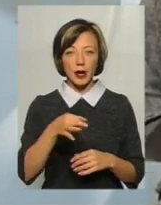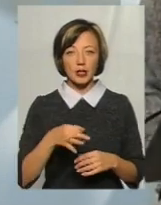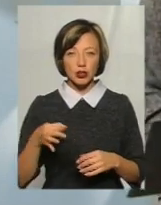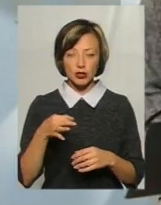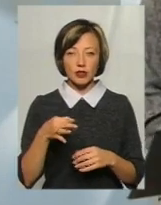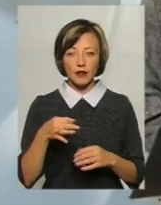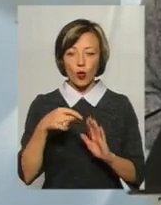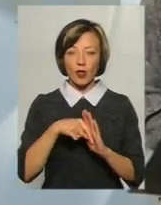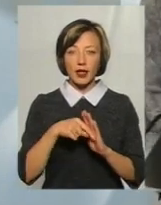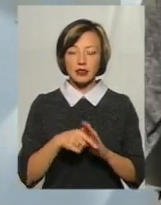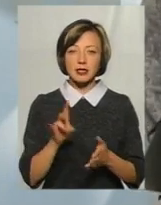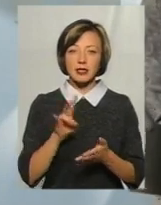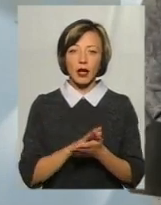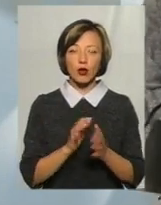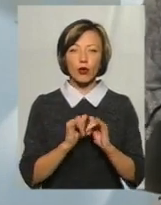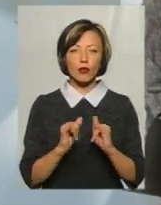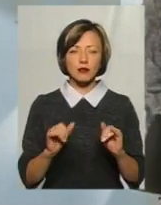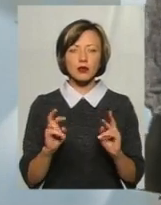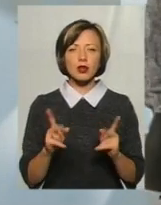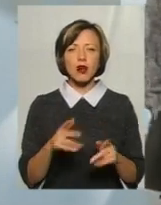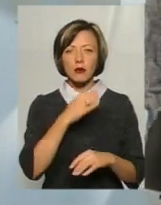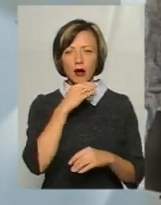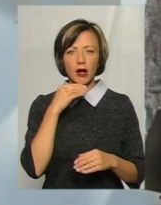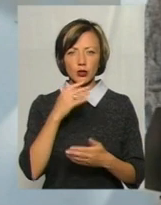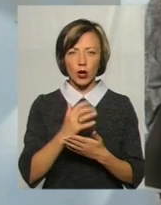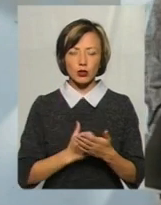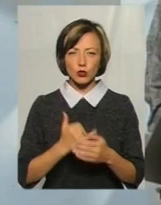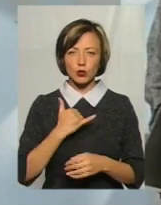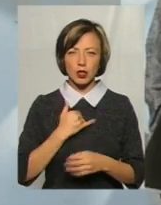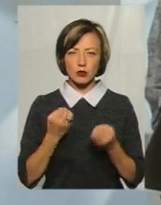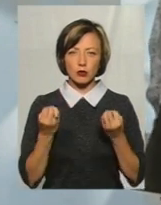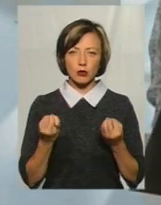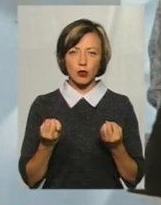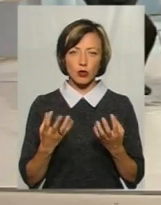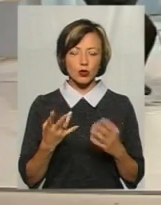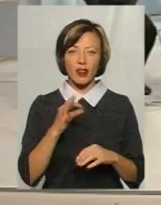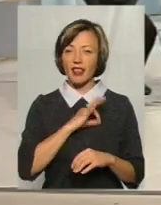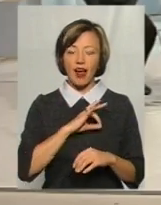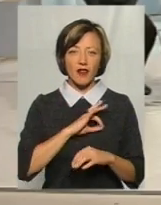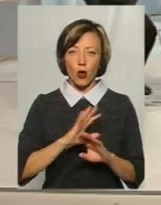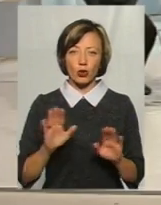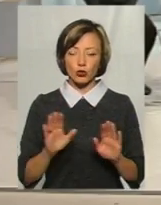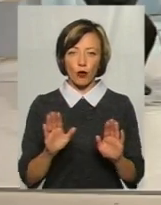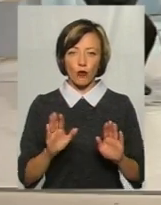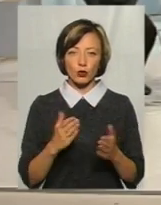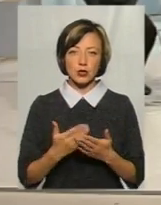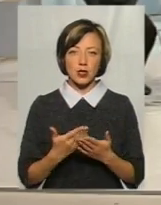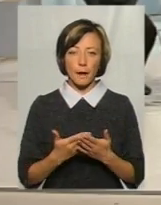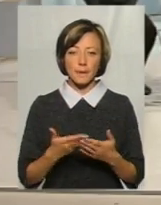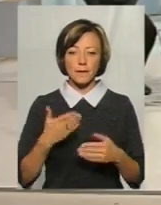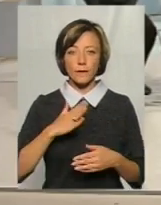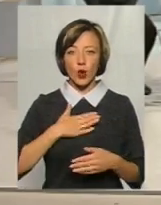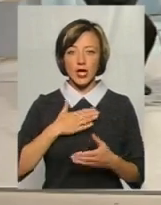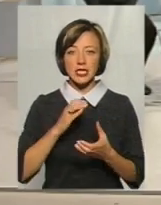контексті сталого розвитку, як багато ресурсів в нас просто взагалі не використовується? Тобто, мої